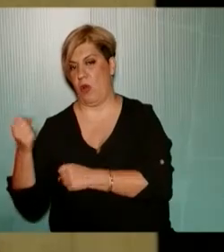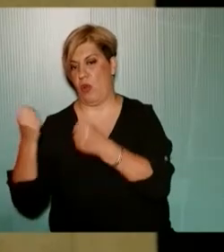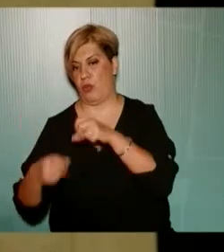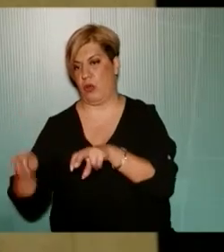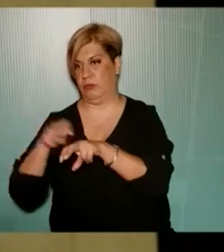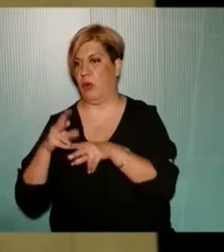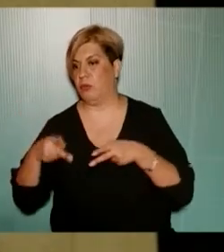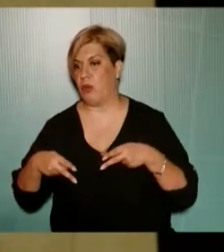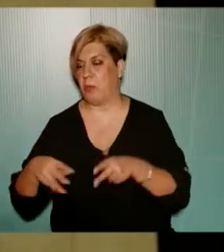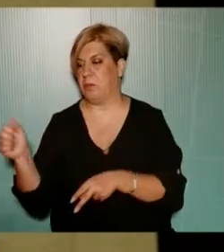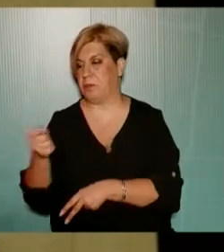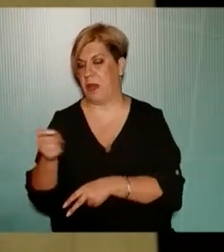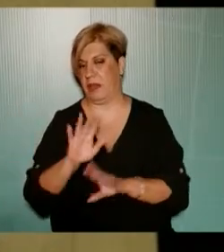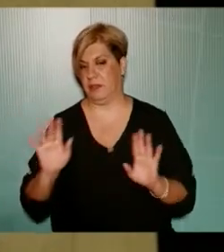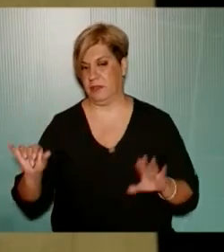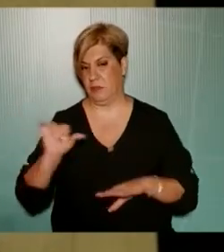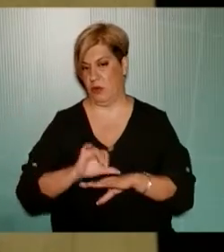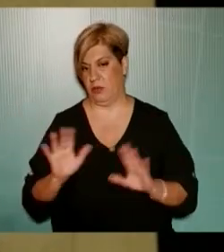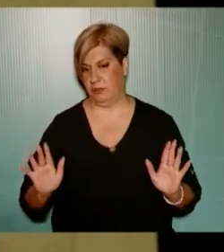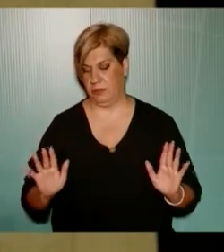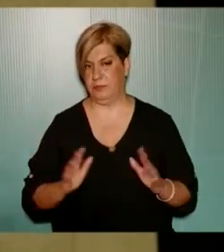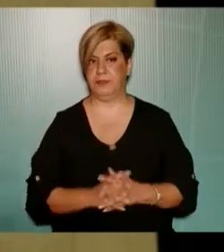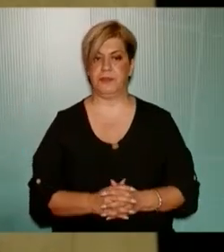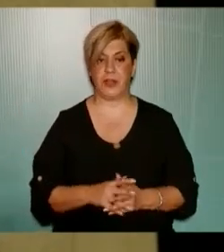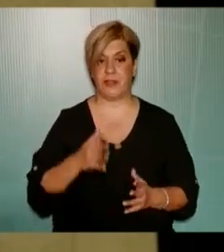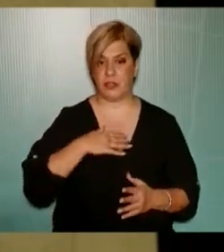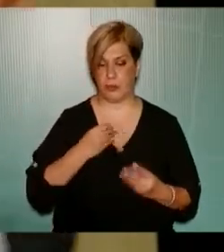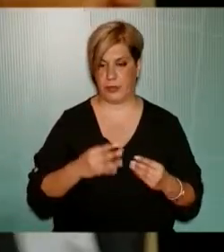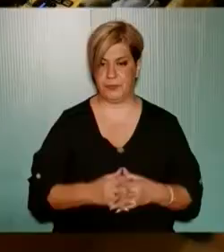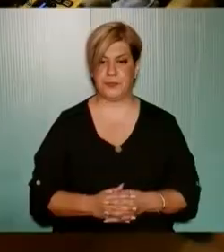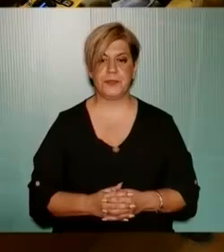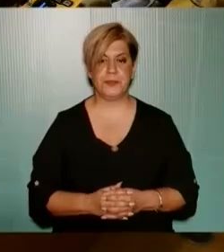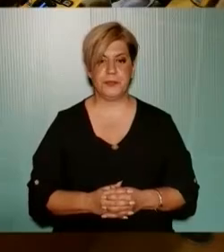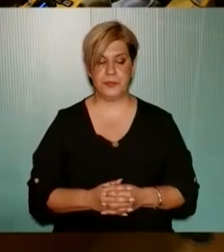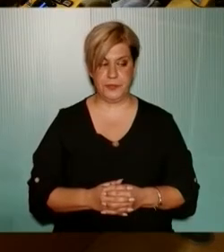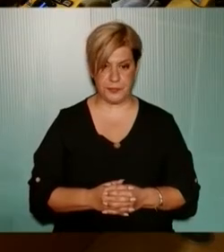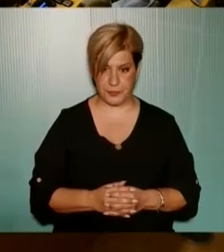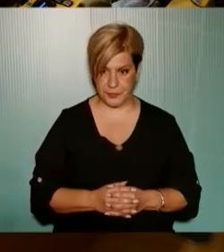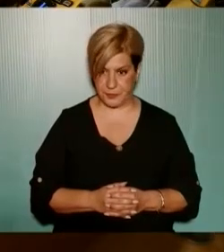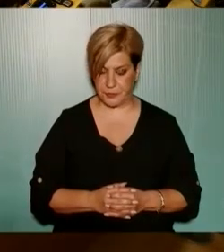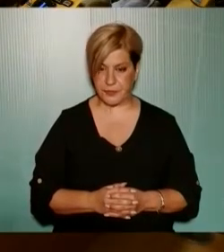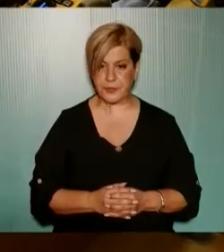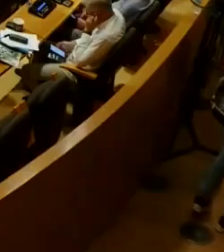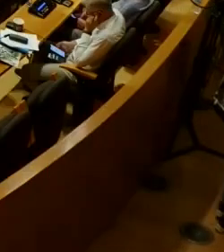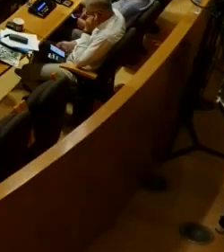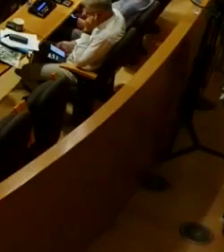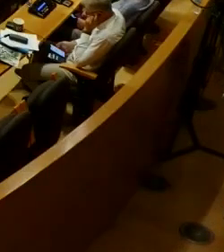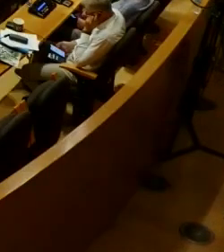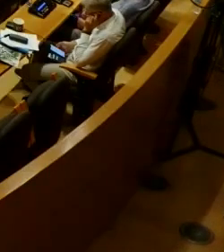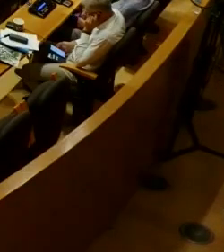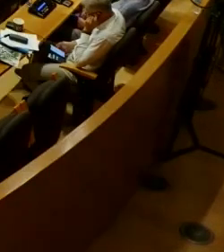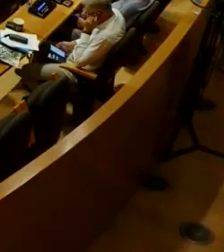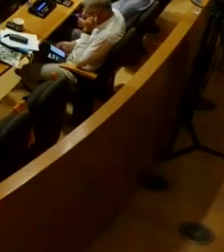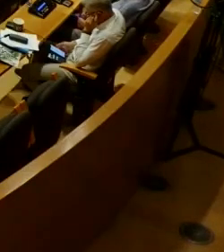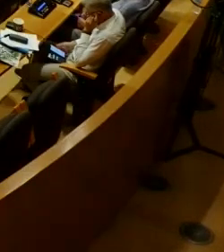έρχεται για να πλένει και να καθαρίσει την πόλη ευχαριστώ πολύ Ευχαριστώ κύριε Δήμαρχε ο κύριος Πέγκας